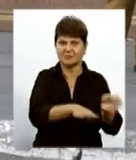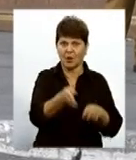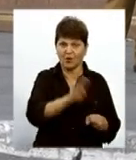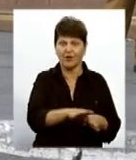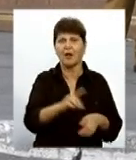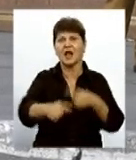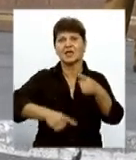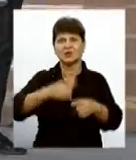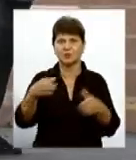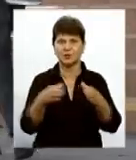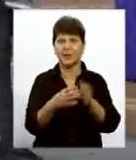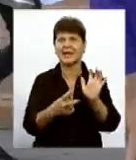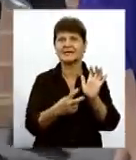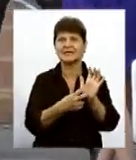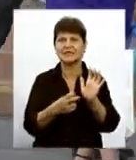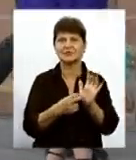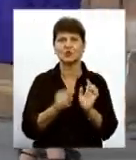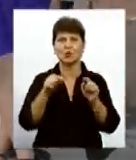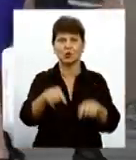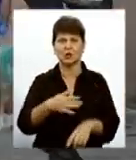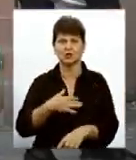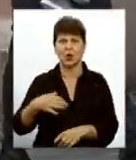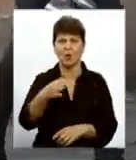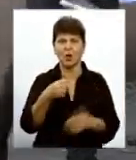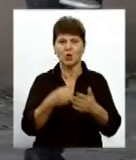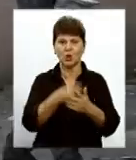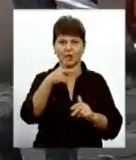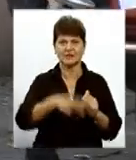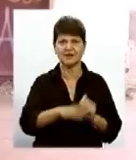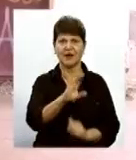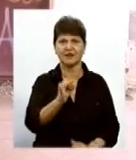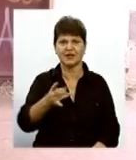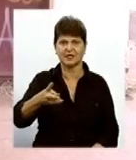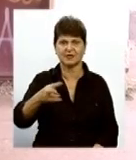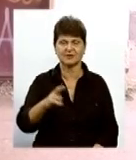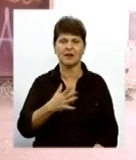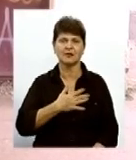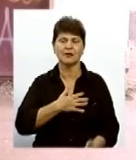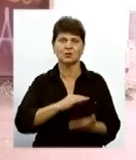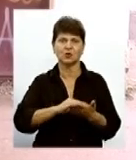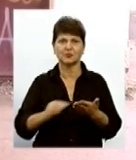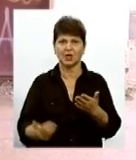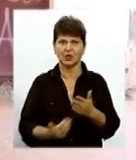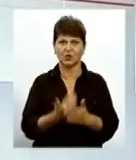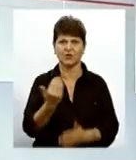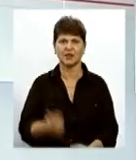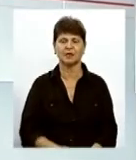партія у кількості семи сотень надійде до нашої області до кінця вересня Вікторія Гетьман, Юрій Добровольський, Новини